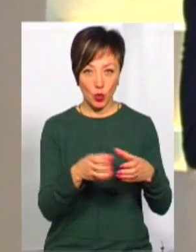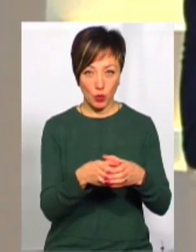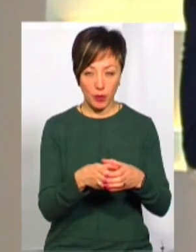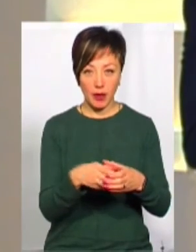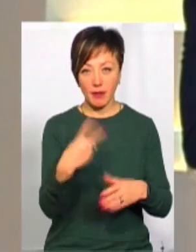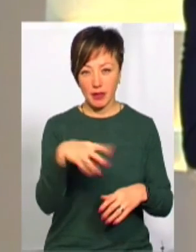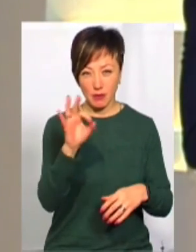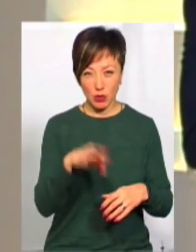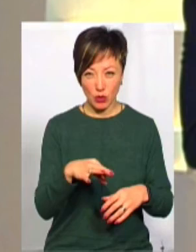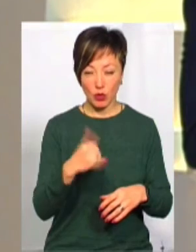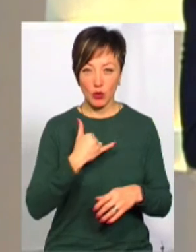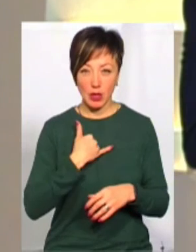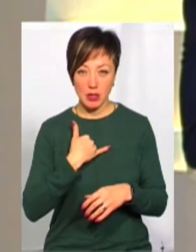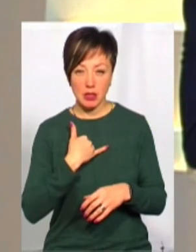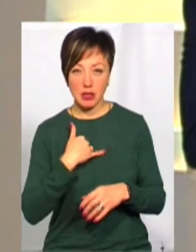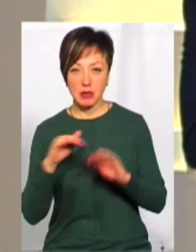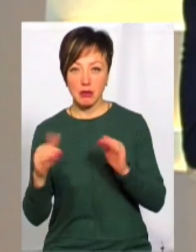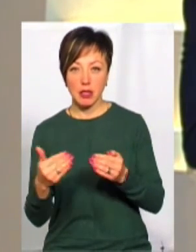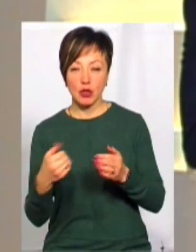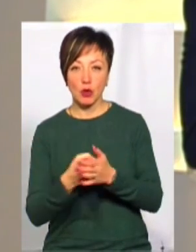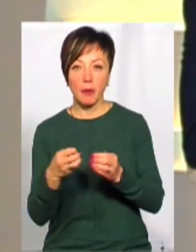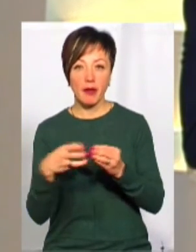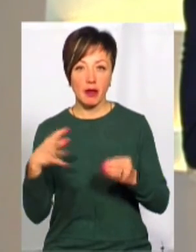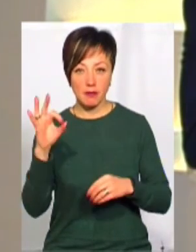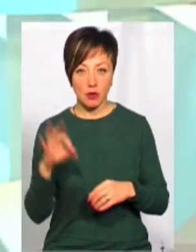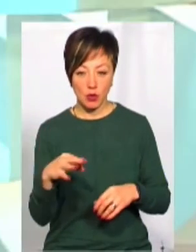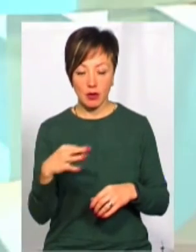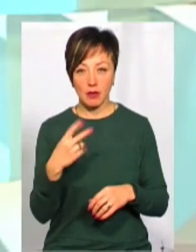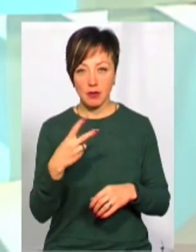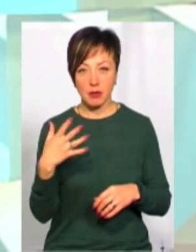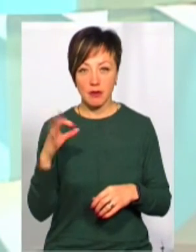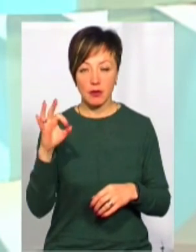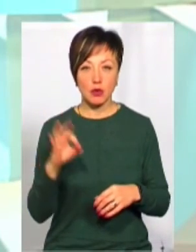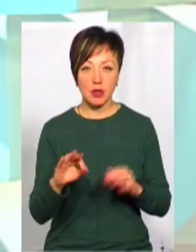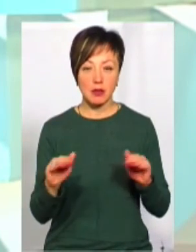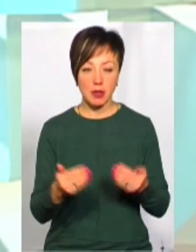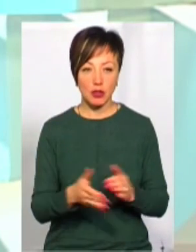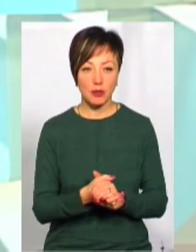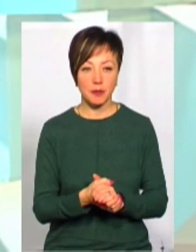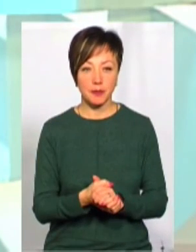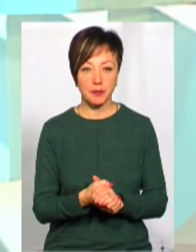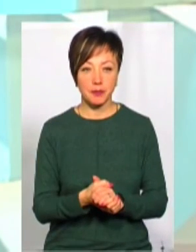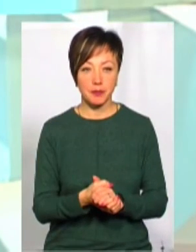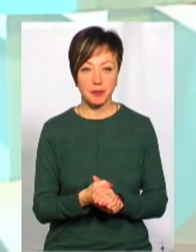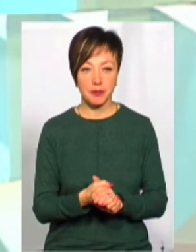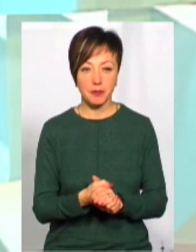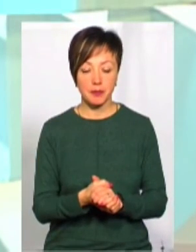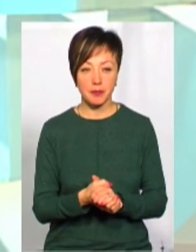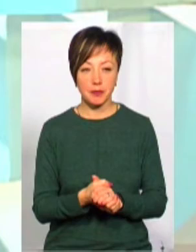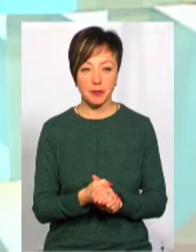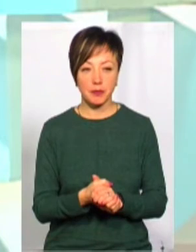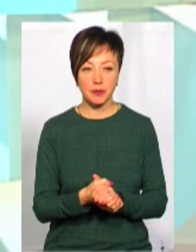Якщо там 20%, в нас зменшено до 15%. Тобто, на 25% зменшено. Для бюджету,